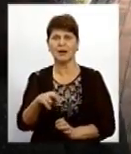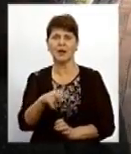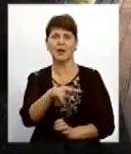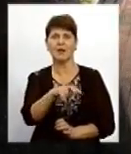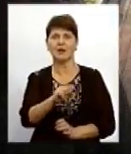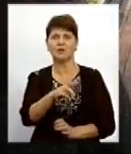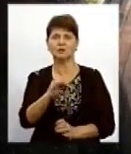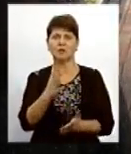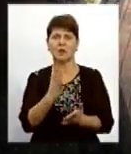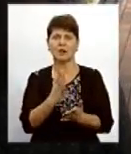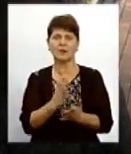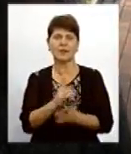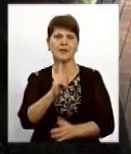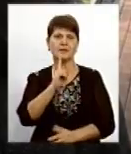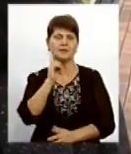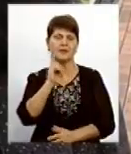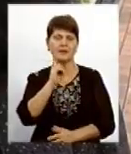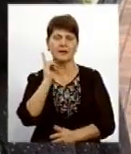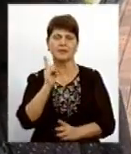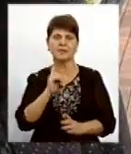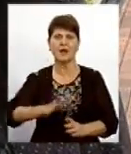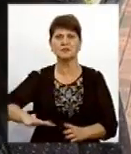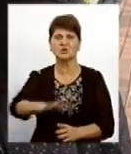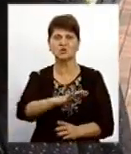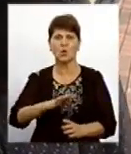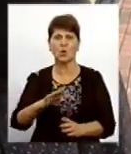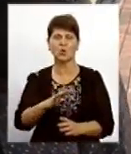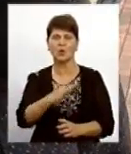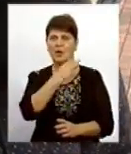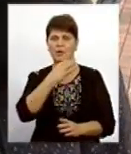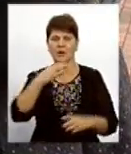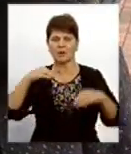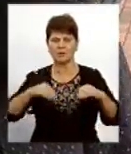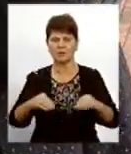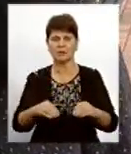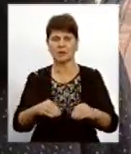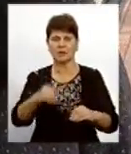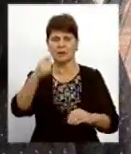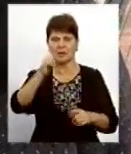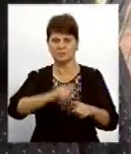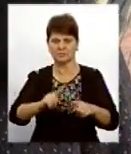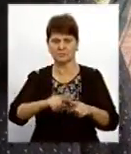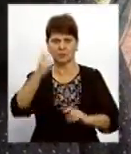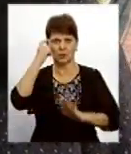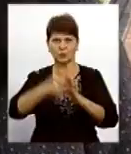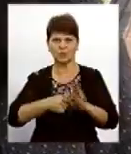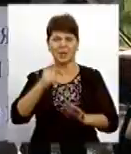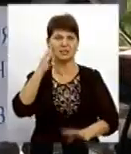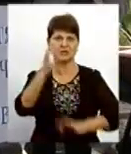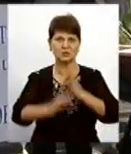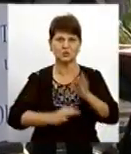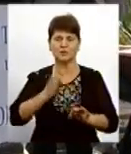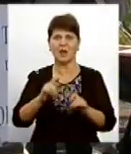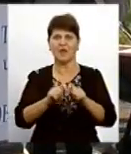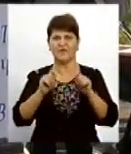зелена зона з багаторічними насадженнями. І наразі нам стало відомо, що під нашими вікнами будують цілодобову відкриту